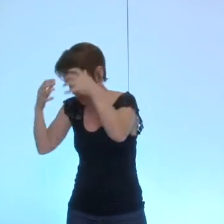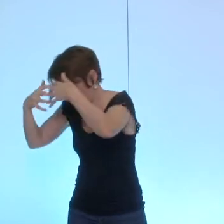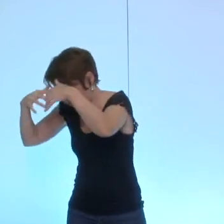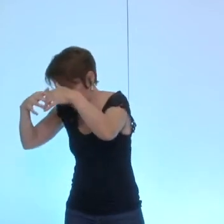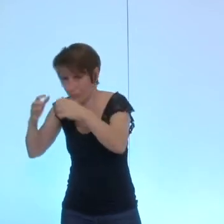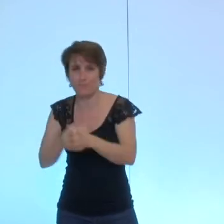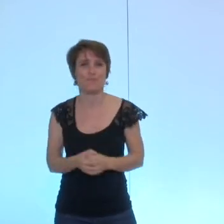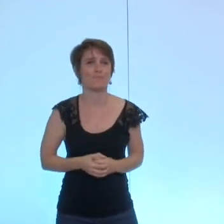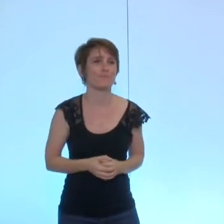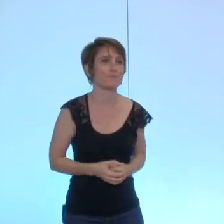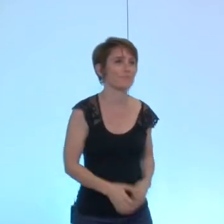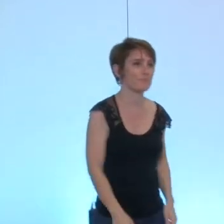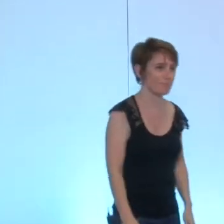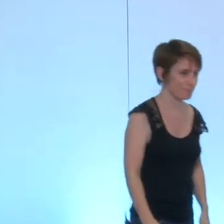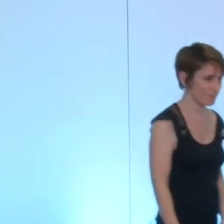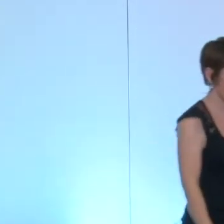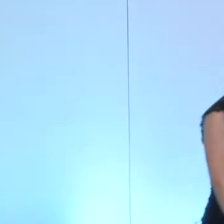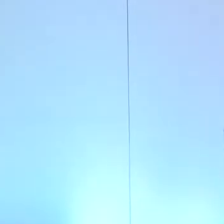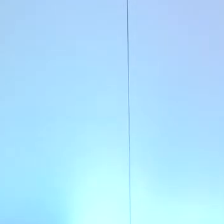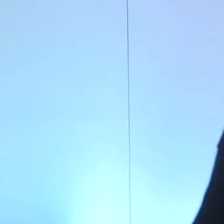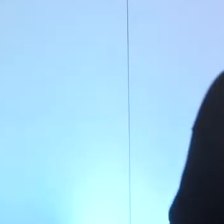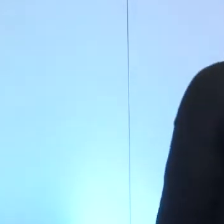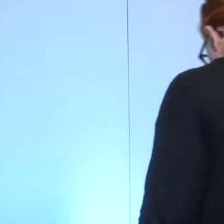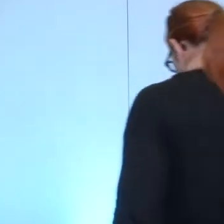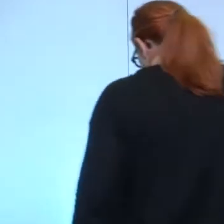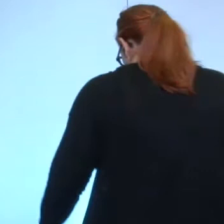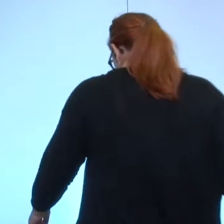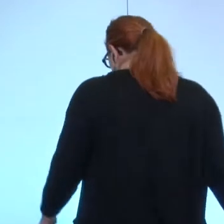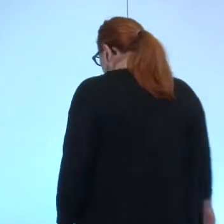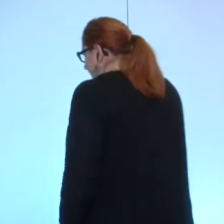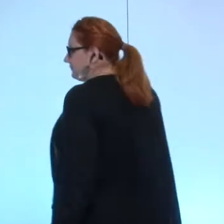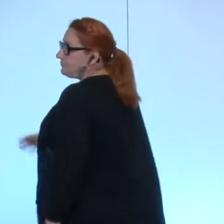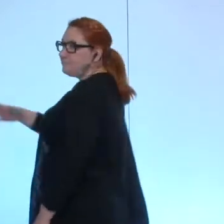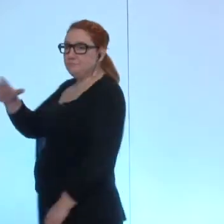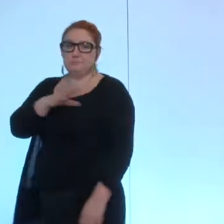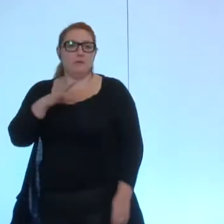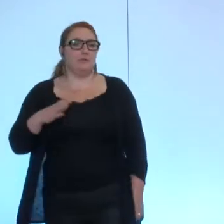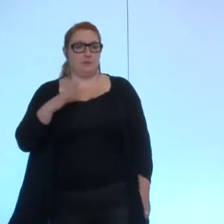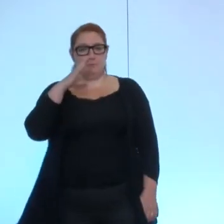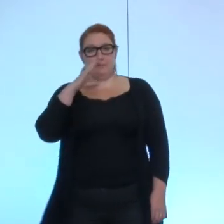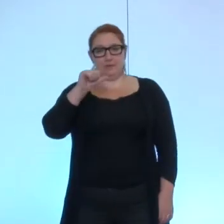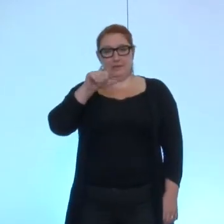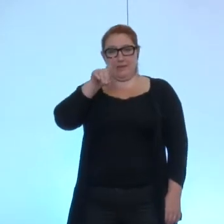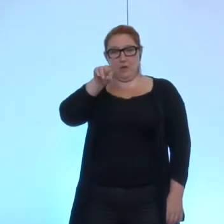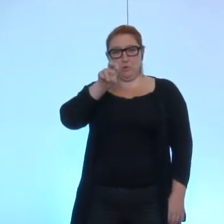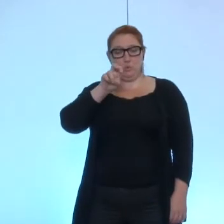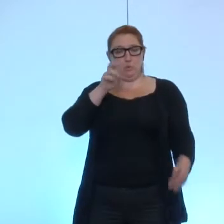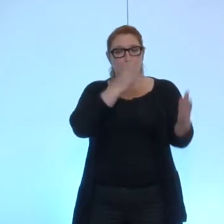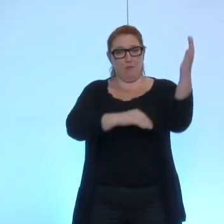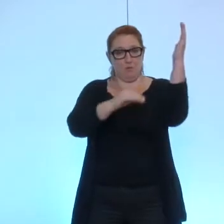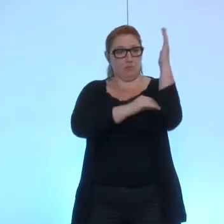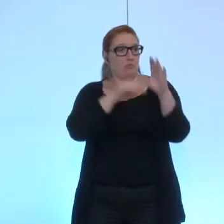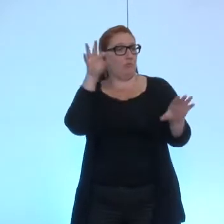nous mettons donc s'il y a effectivement un amendement de madame Cadou donc nous mettons en voie qui est pour cet